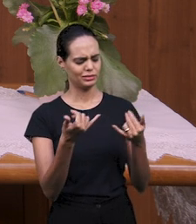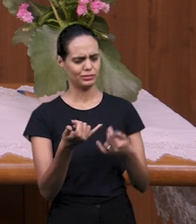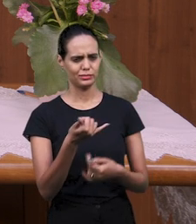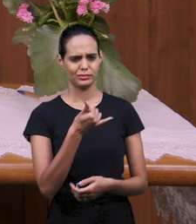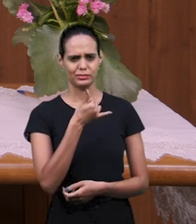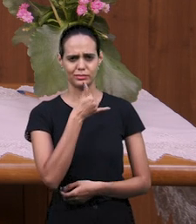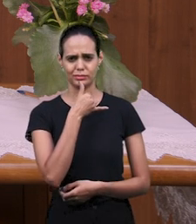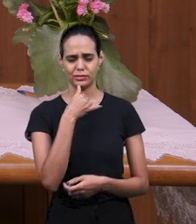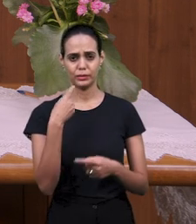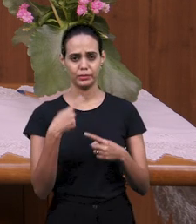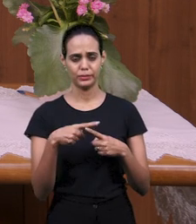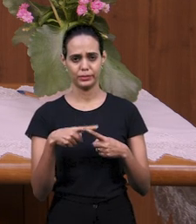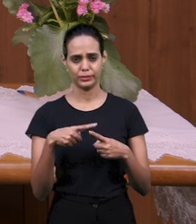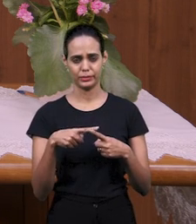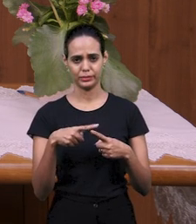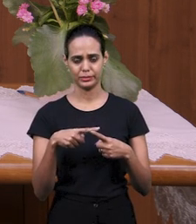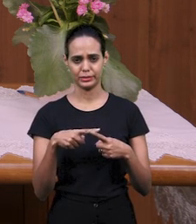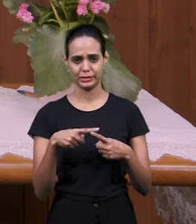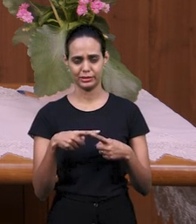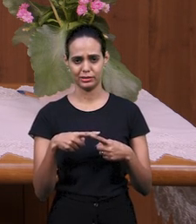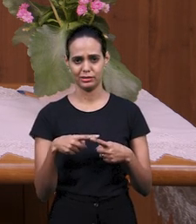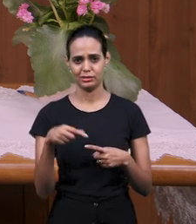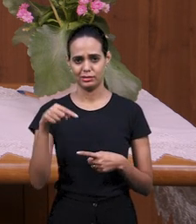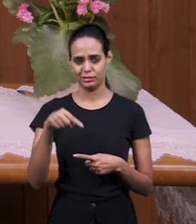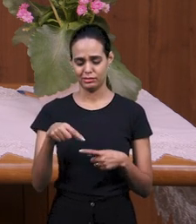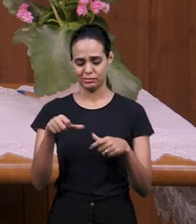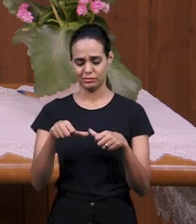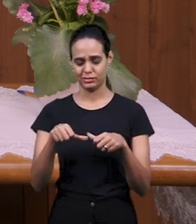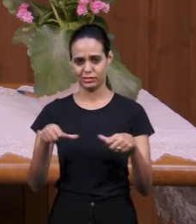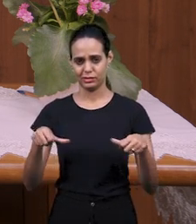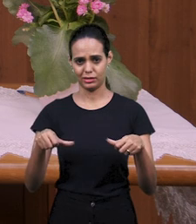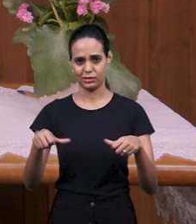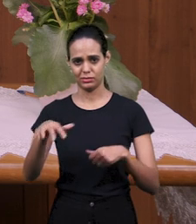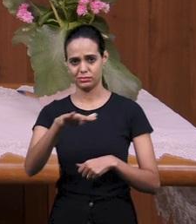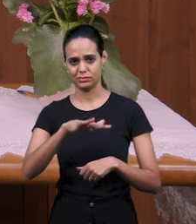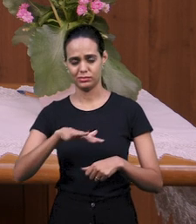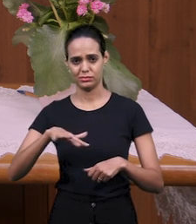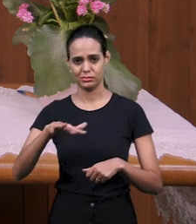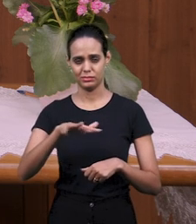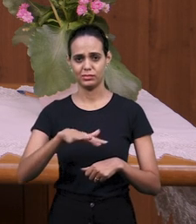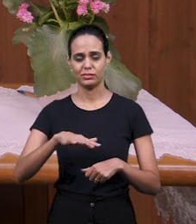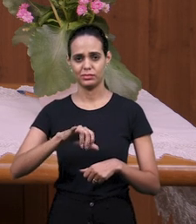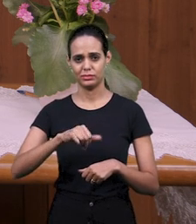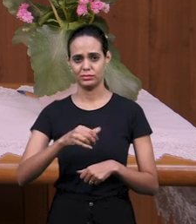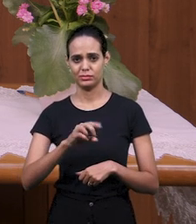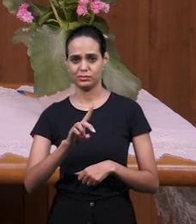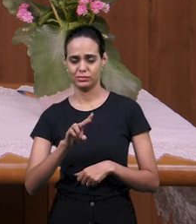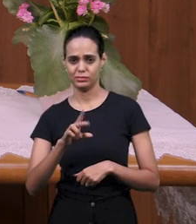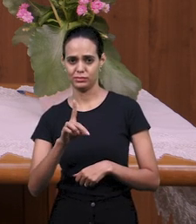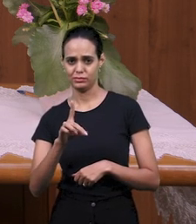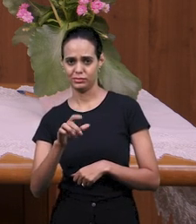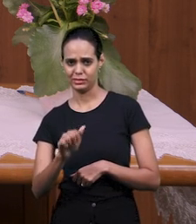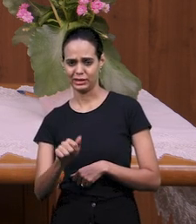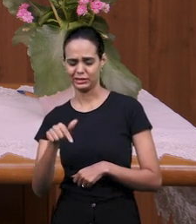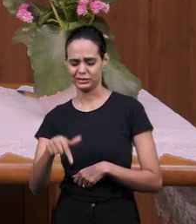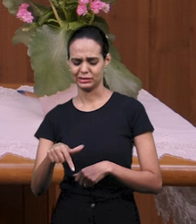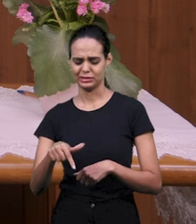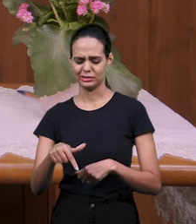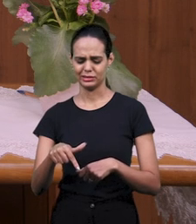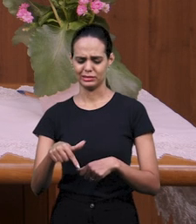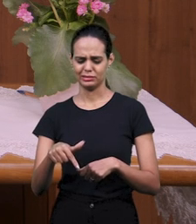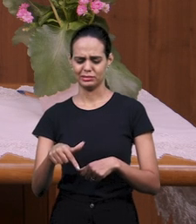ушли в плен, они жили в большой нищете, в унижении. Заметьте,